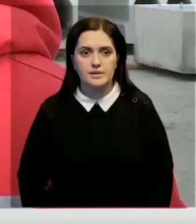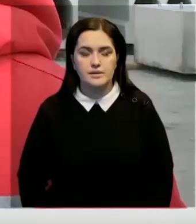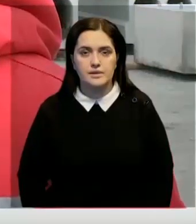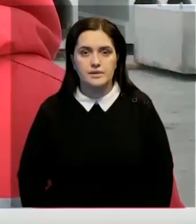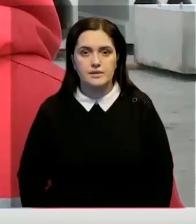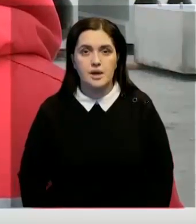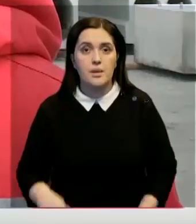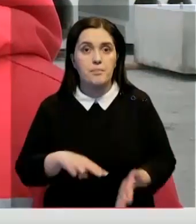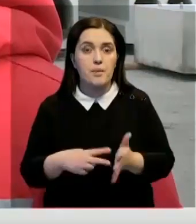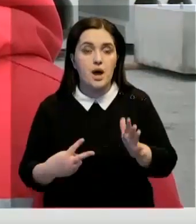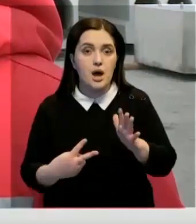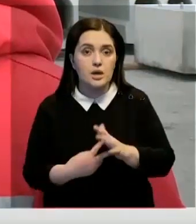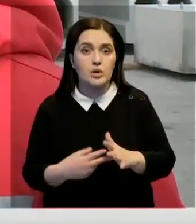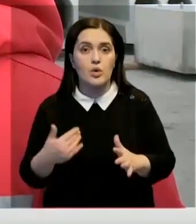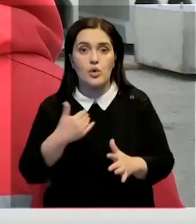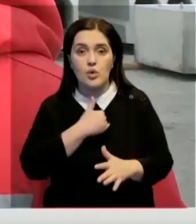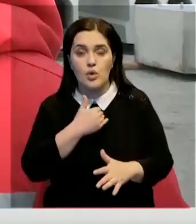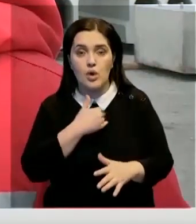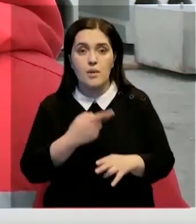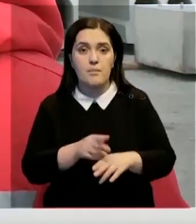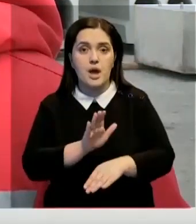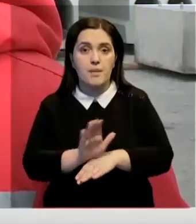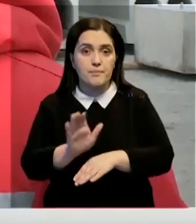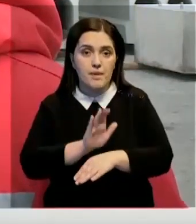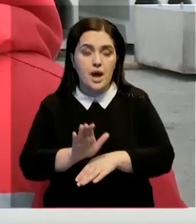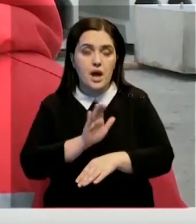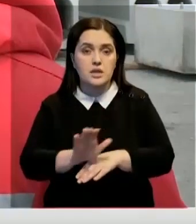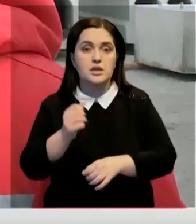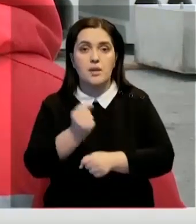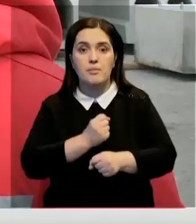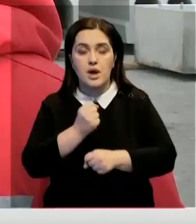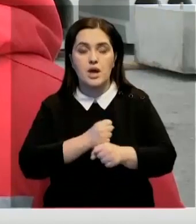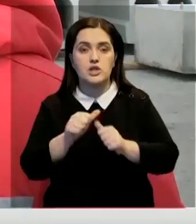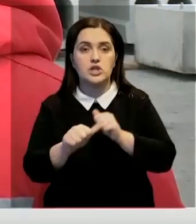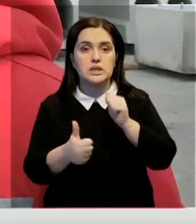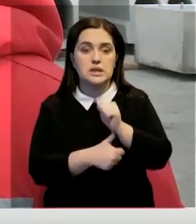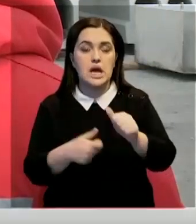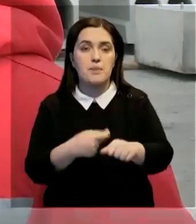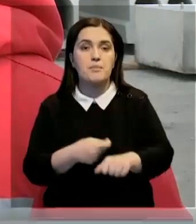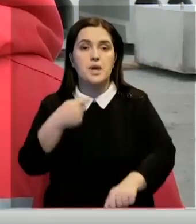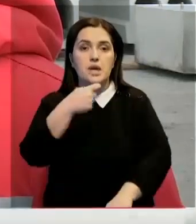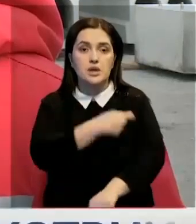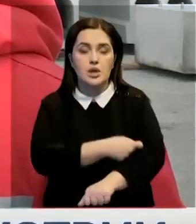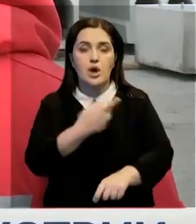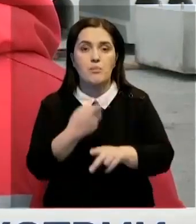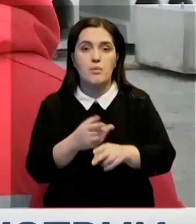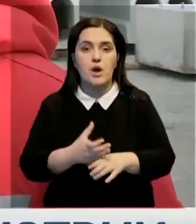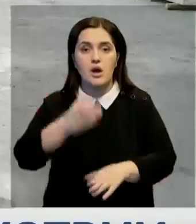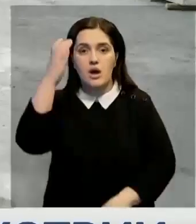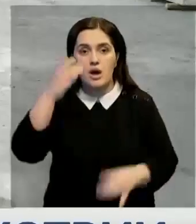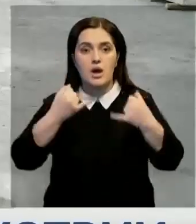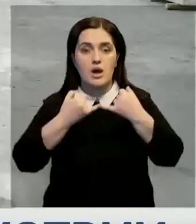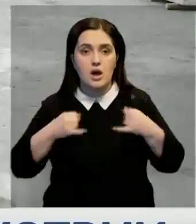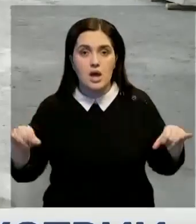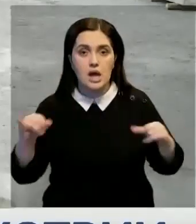Планируем расширить ассортимент и географию поставок, наладить производство 16-метровых высоковольтных столбов. Заказали необходимые установки.